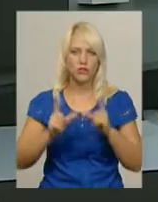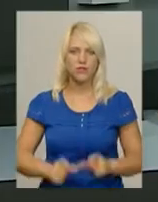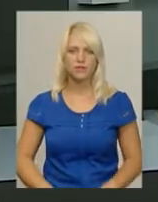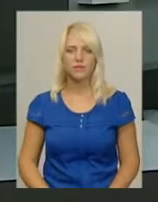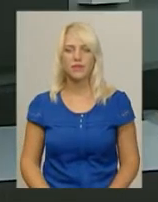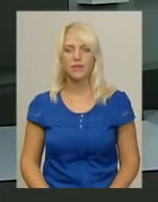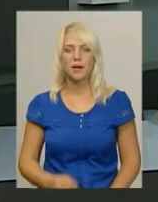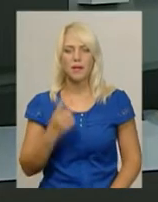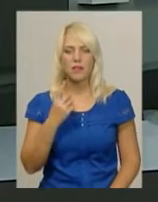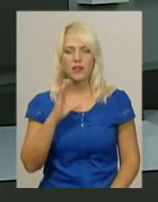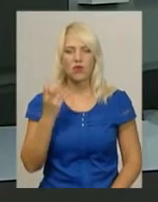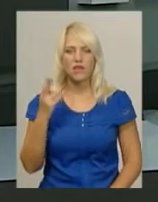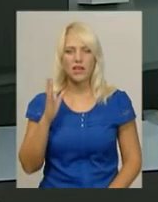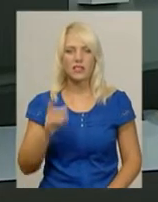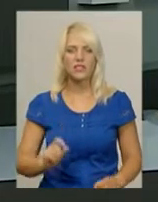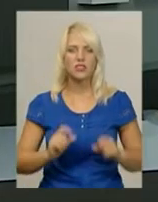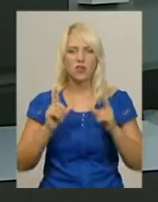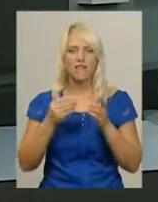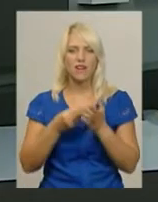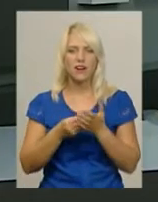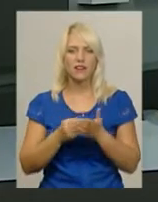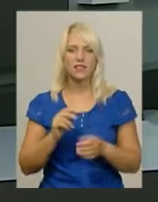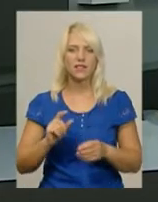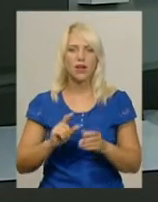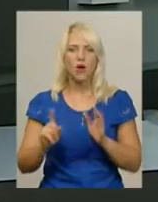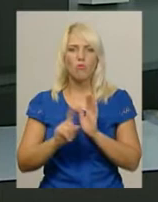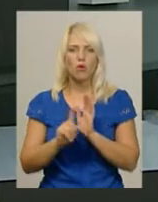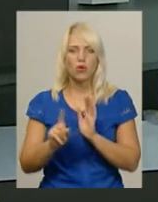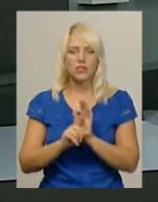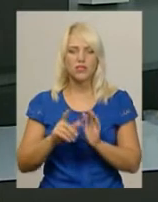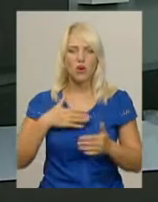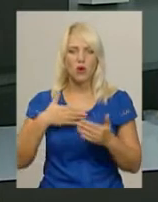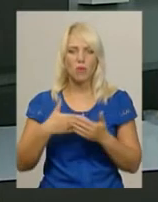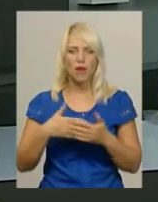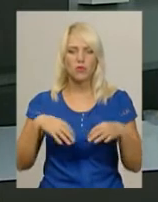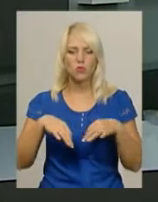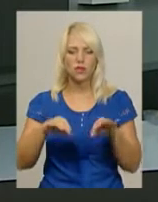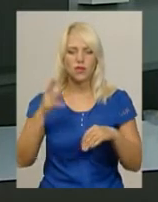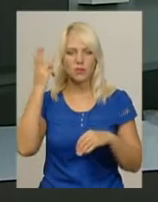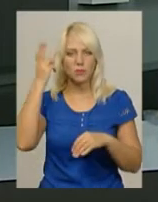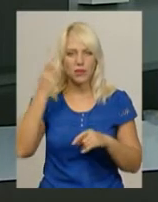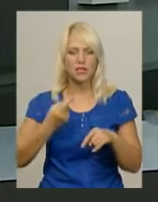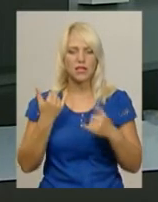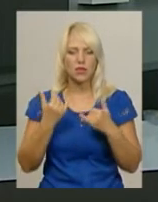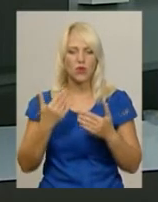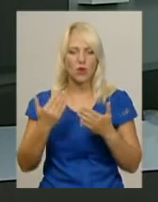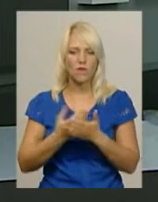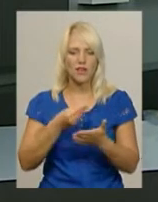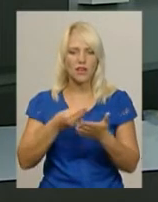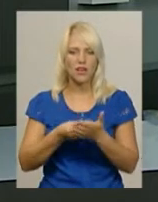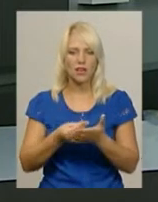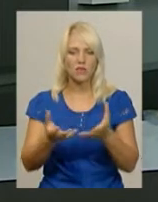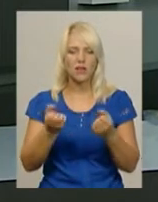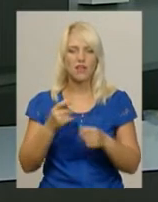Із 1 вересня зросте вартість проїзду у громадському транспорті Хмельницького. Нові тарифи прийняли сьогодні на виконавчому